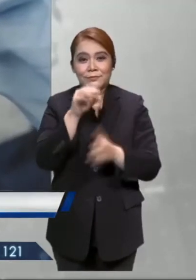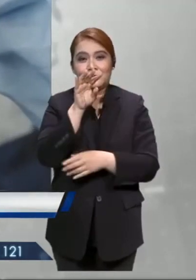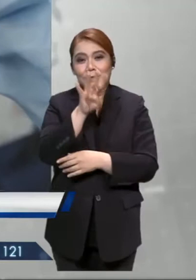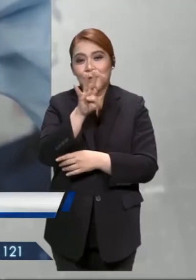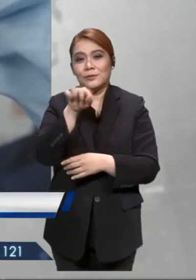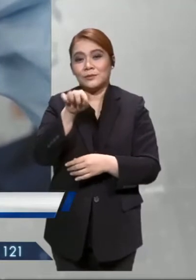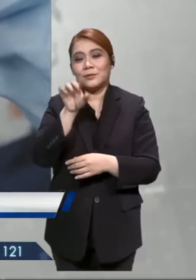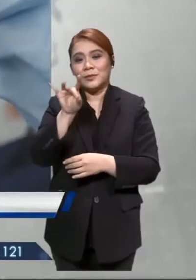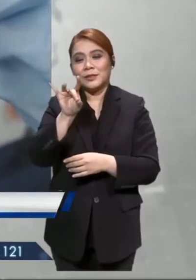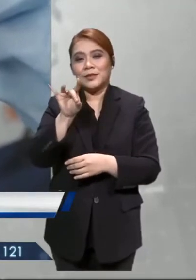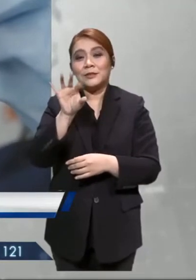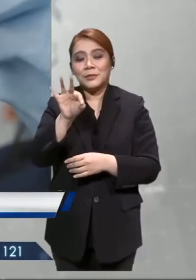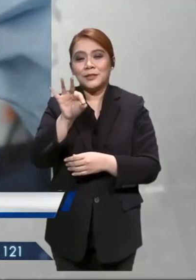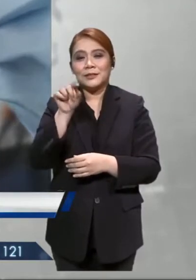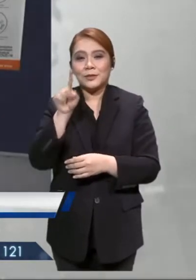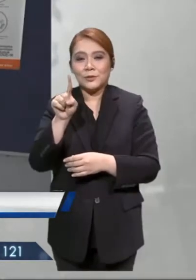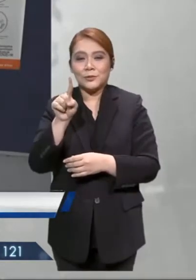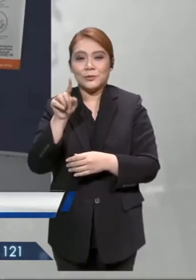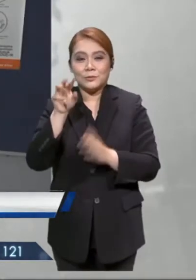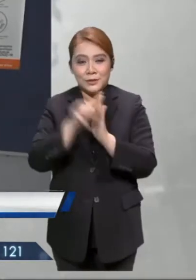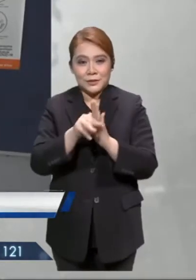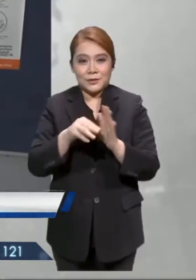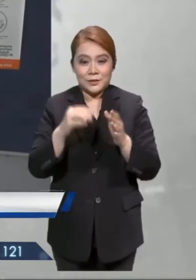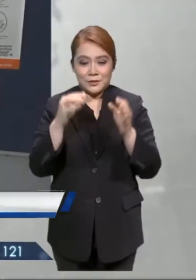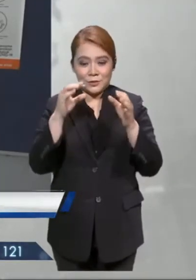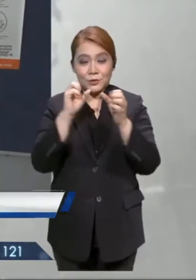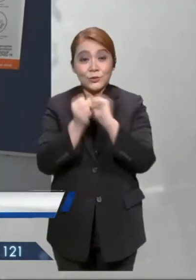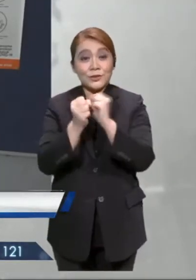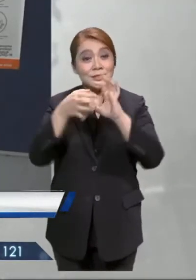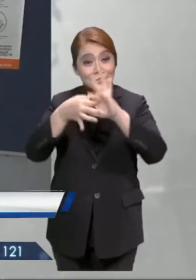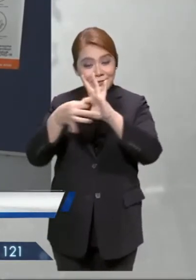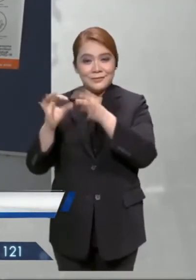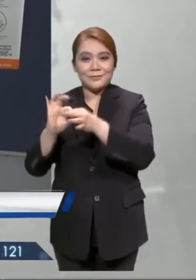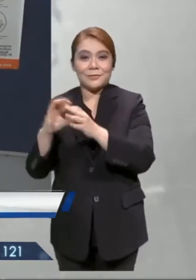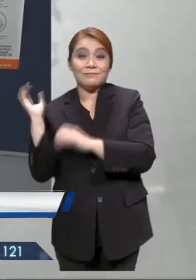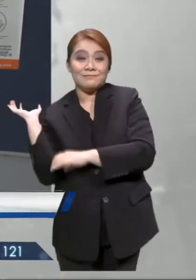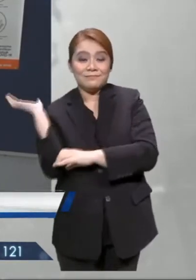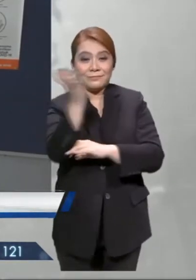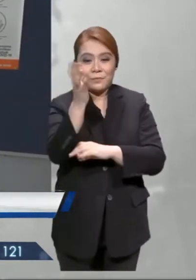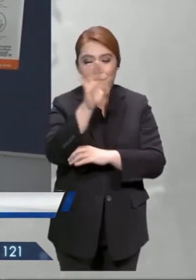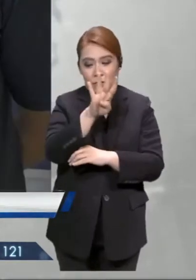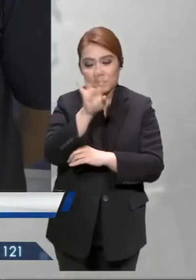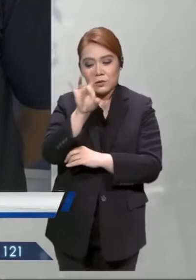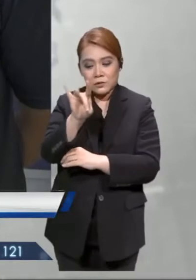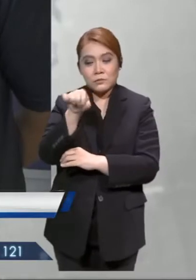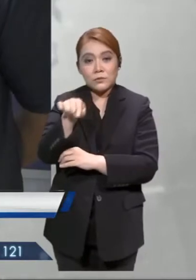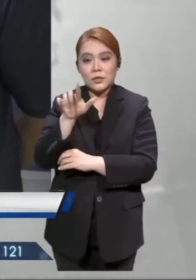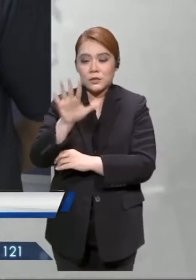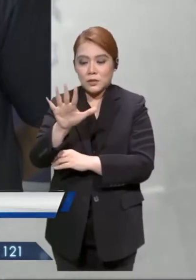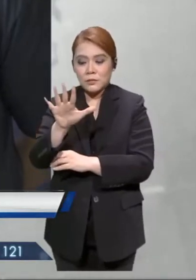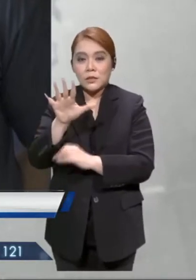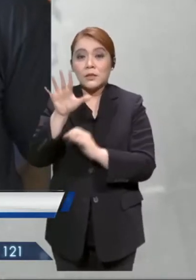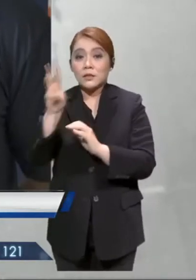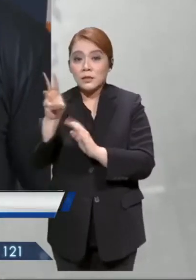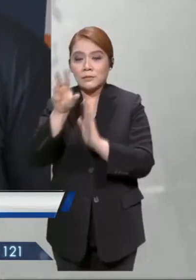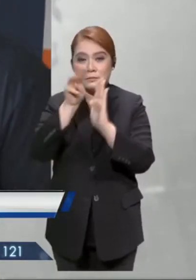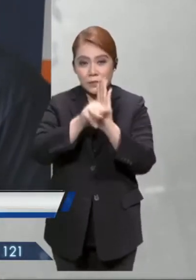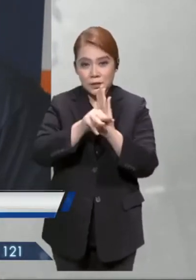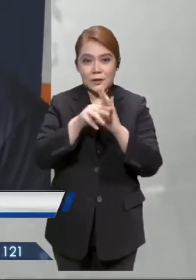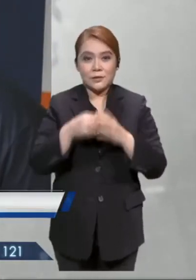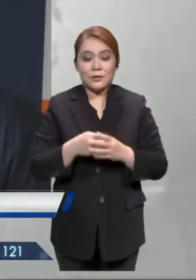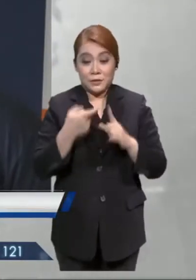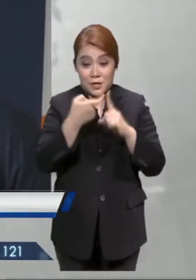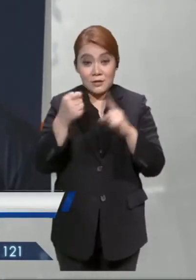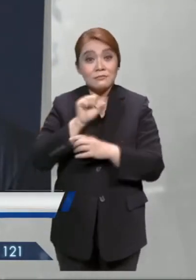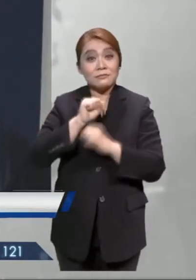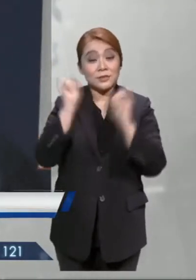meter yang dilakar pada temasha Sukansi 2017. Lemparan sejauh 48.56 meter di raih anak jati